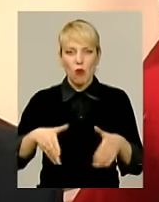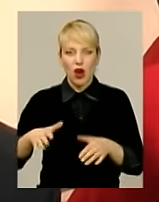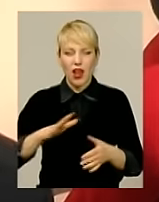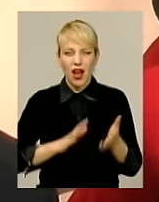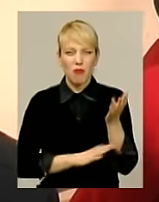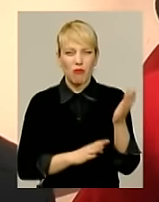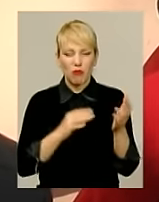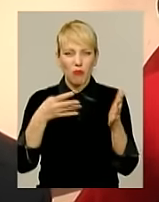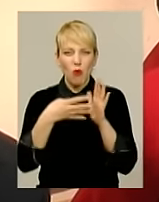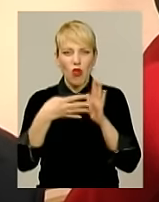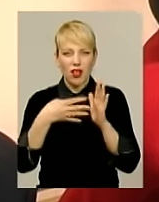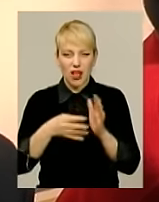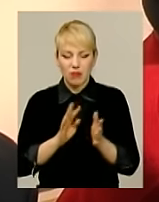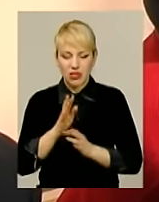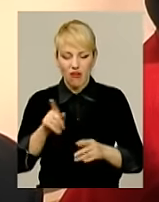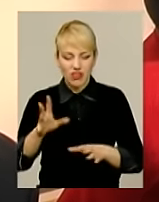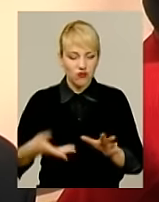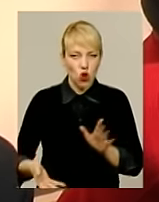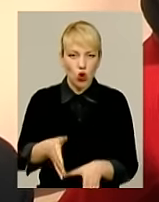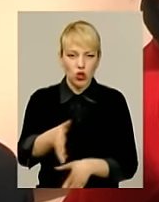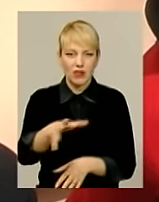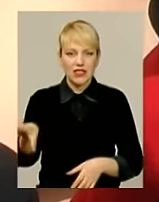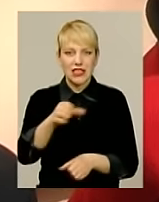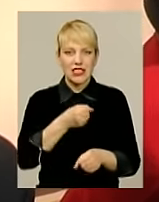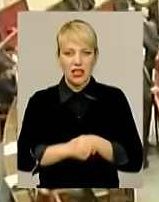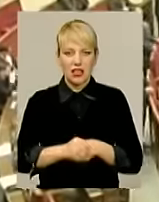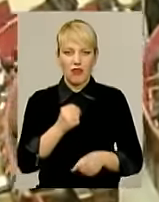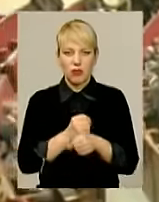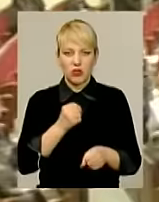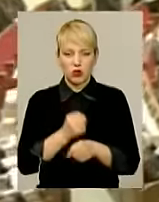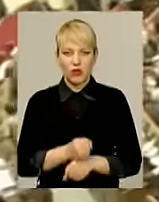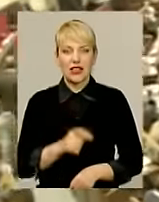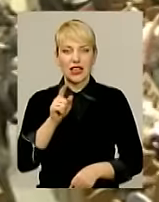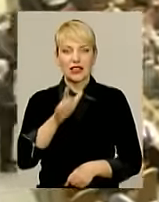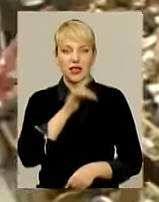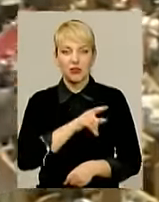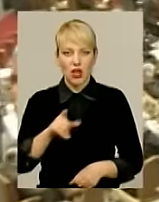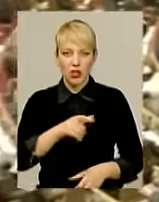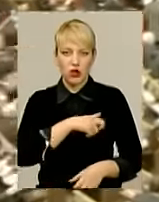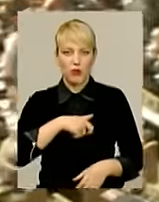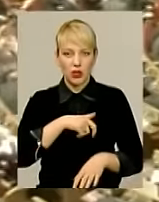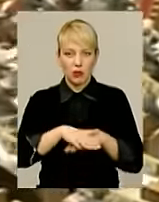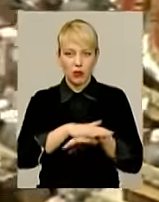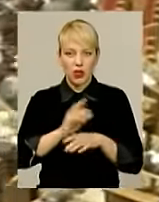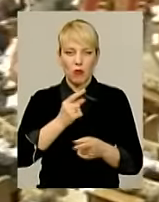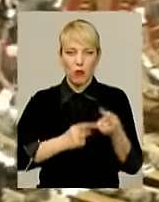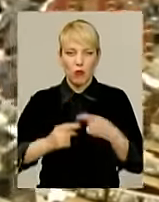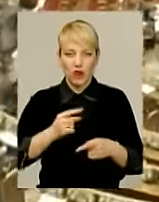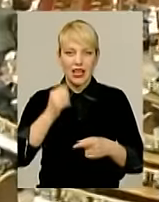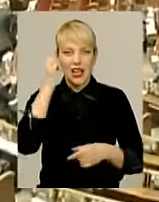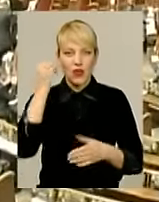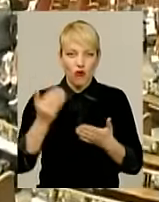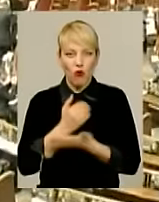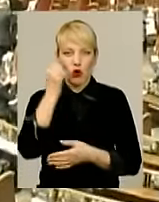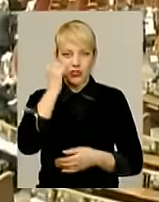Були. А він все розорав. Всіх заставив, всіх працювати. А тим часом народні обранці про повернення нового старого